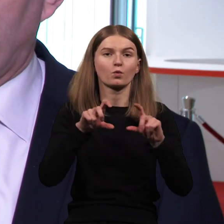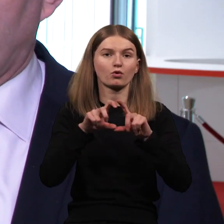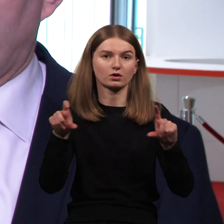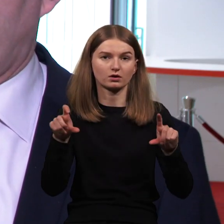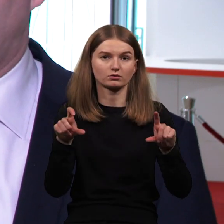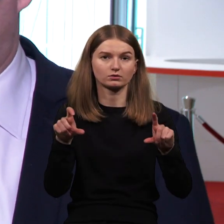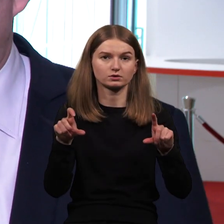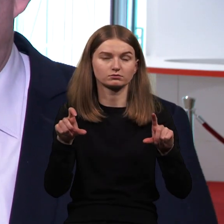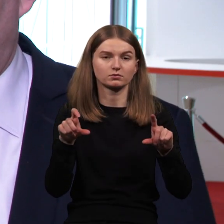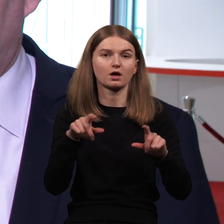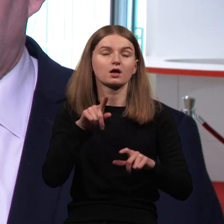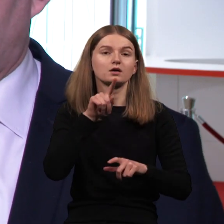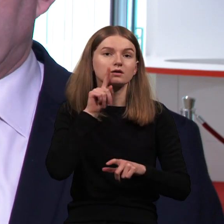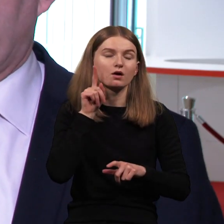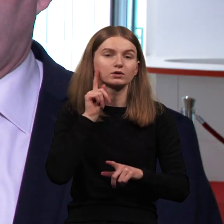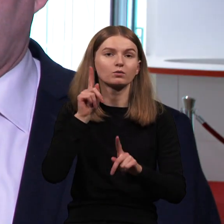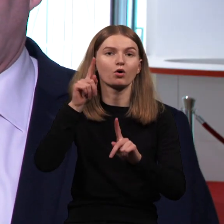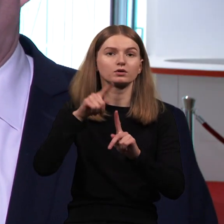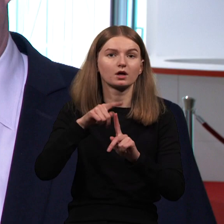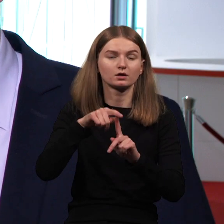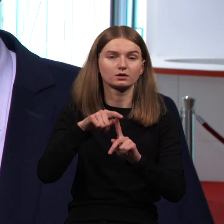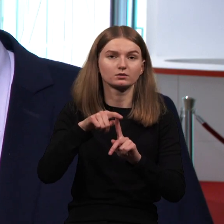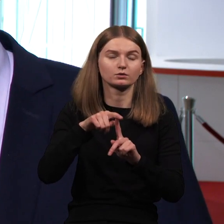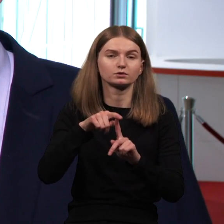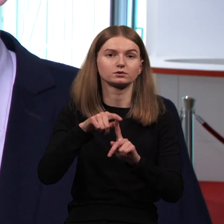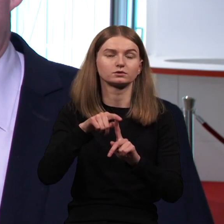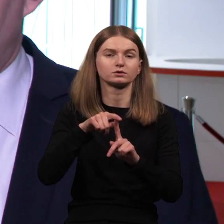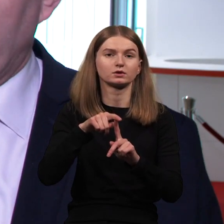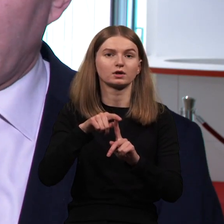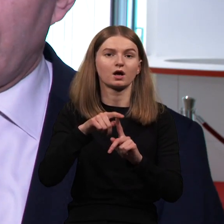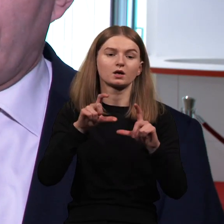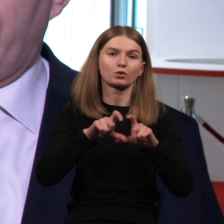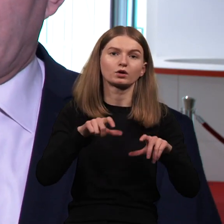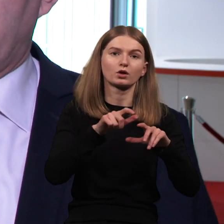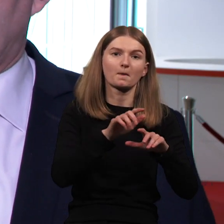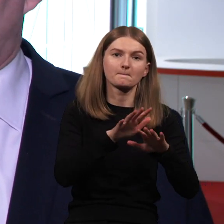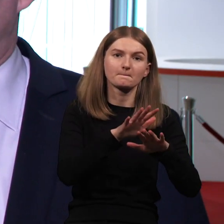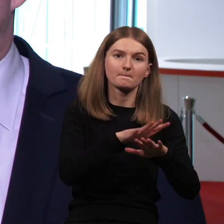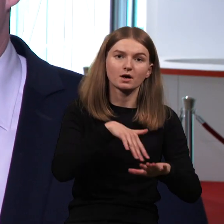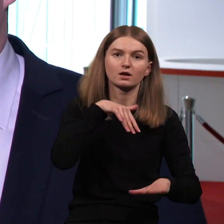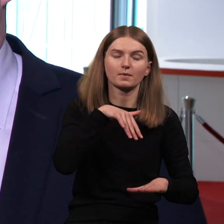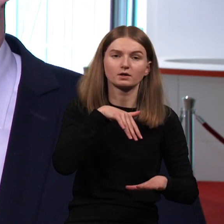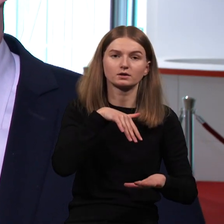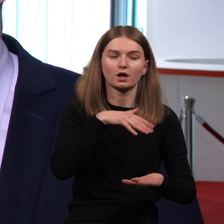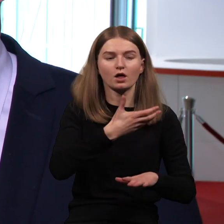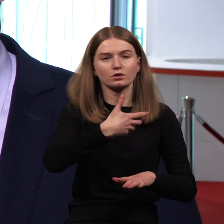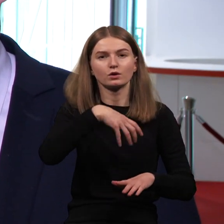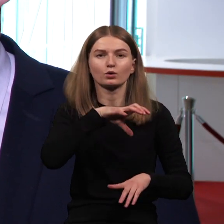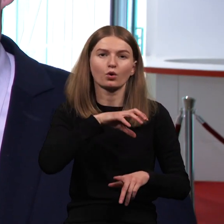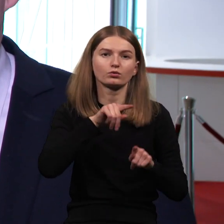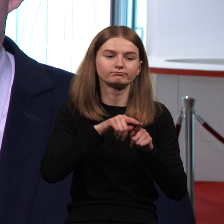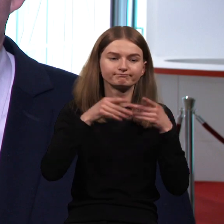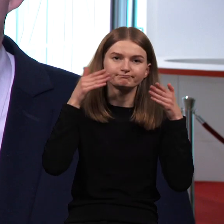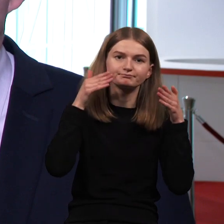jaunimo tarybos ar mokyklų parlamentai, na, jie daugiau užsima tokie, kaip pasakyt,